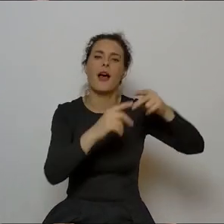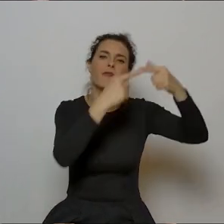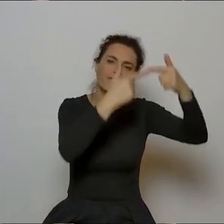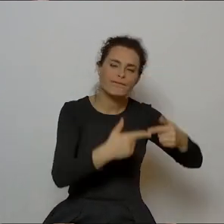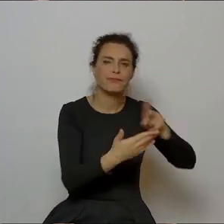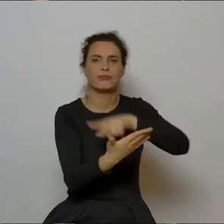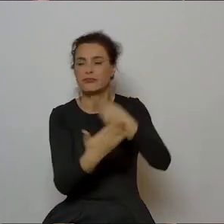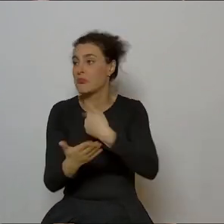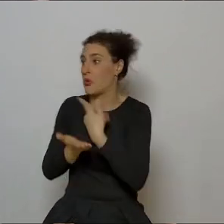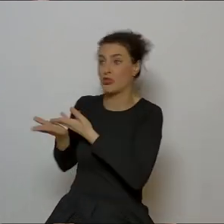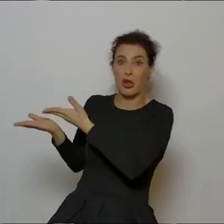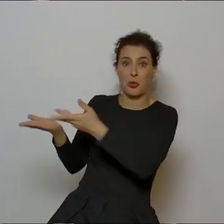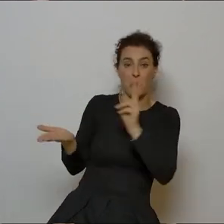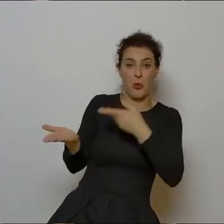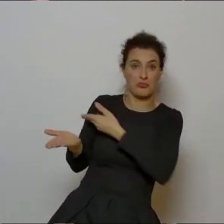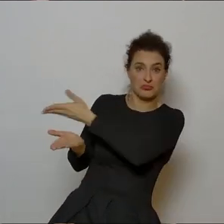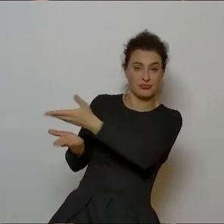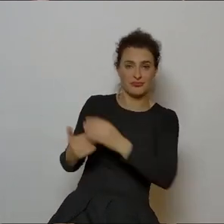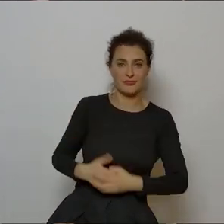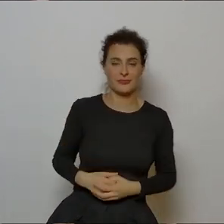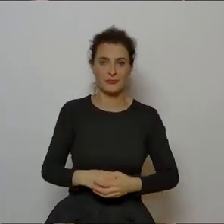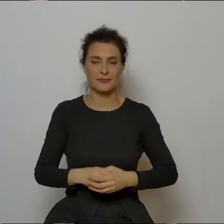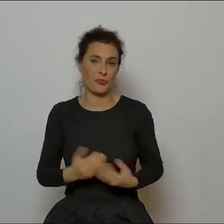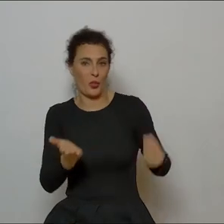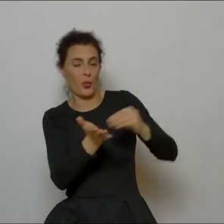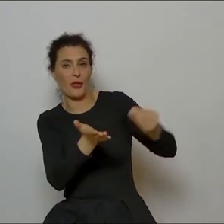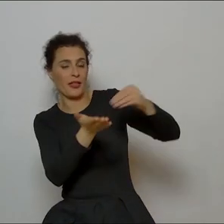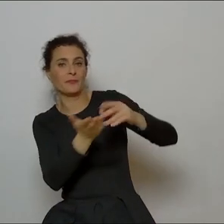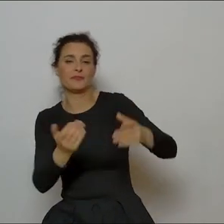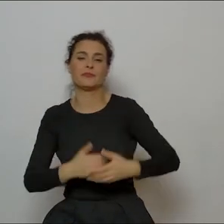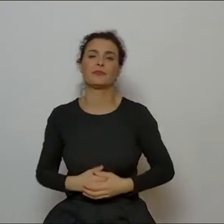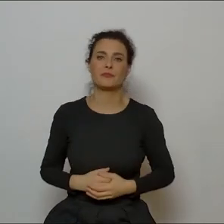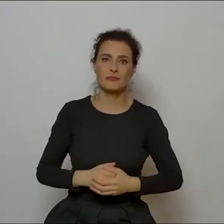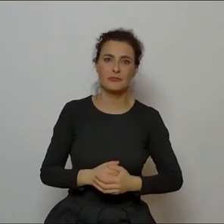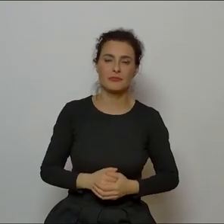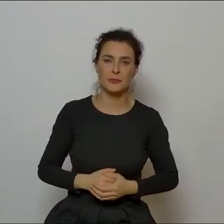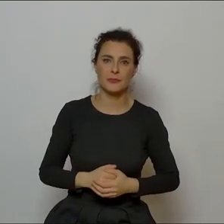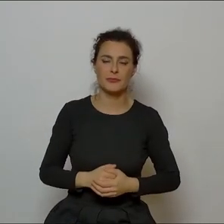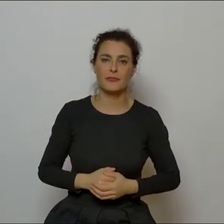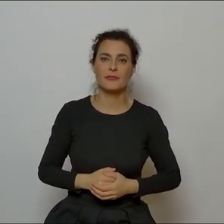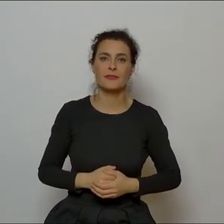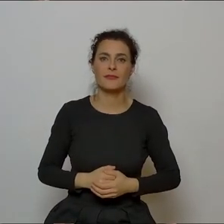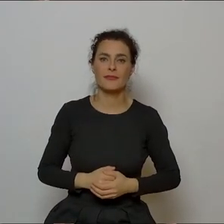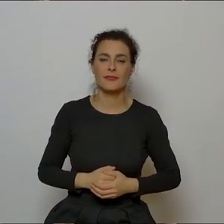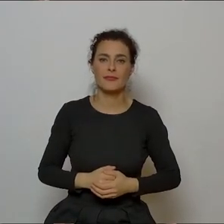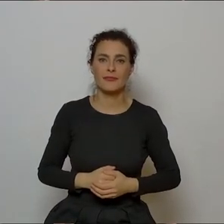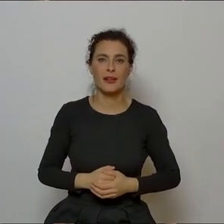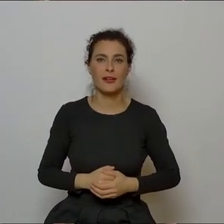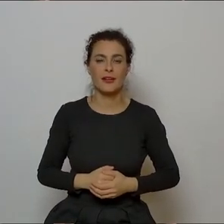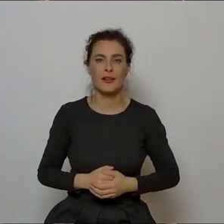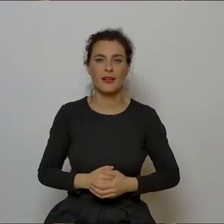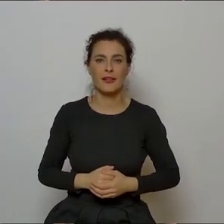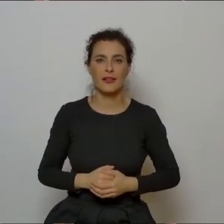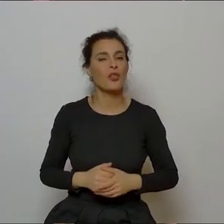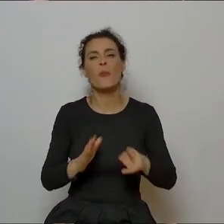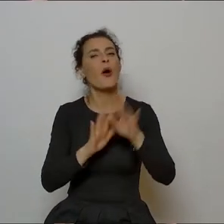Może ktoś z Państwa tutaj doda. Pytanie było, czy jest nadzieja, że się wezmą, tak? Bardziej tego typu,